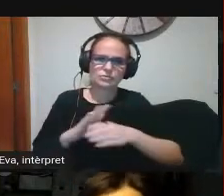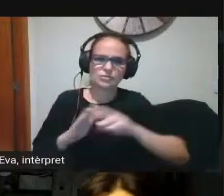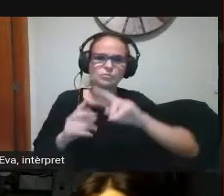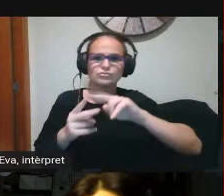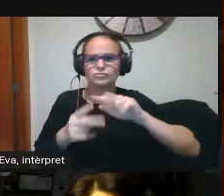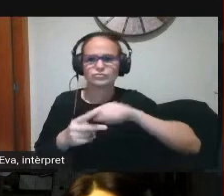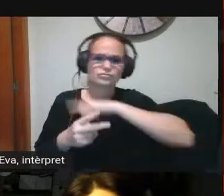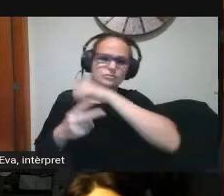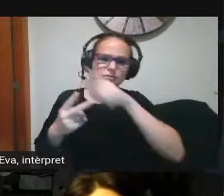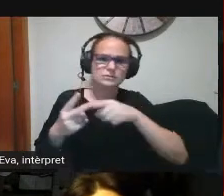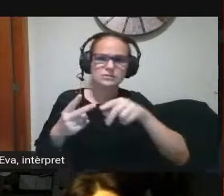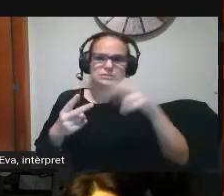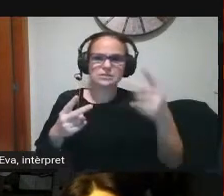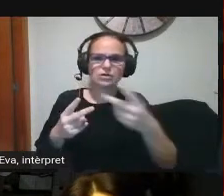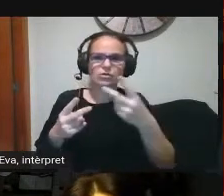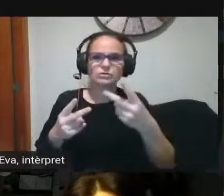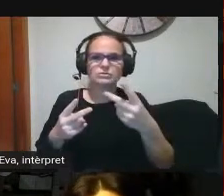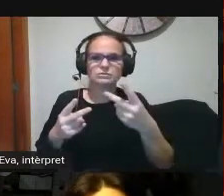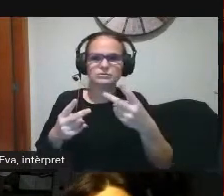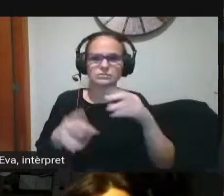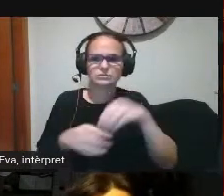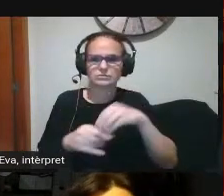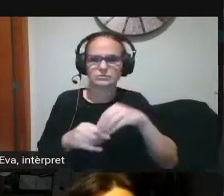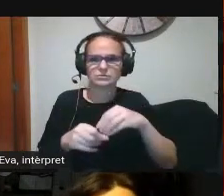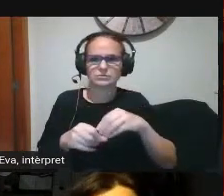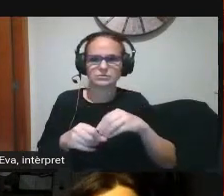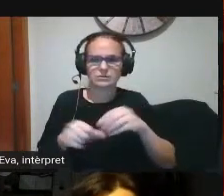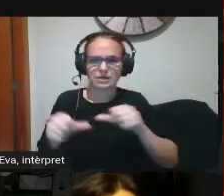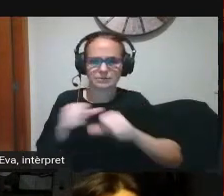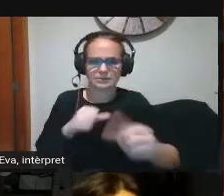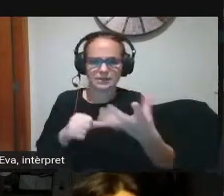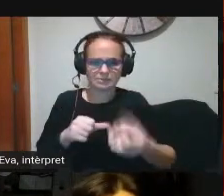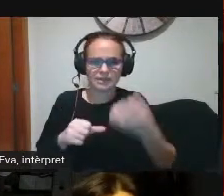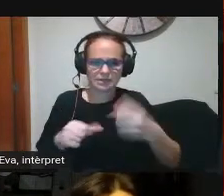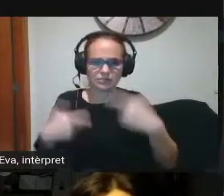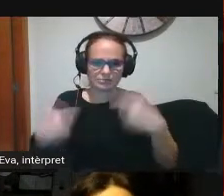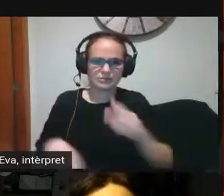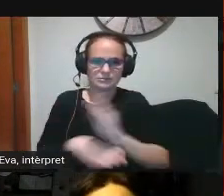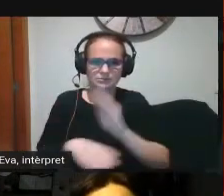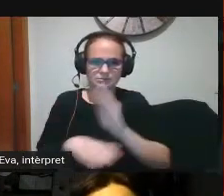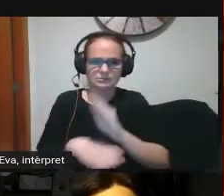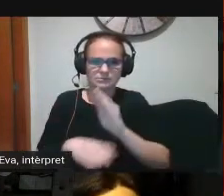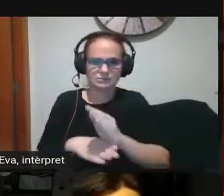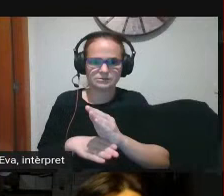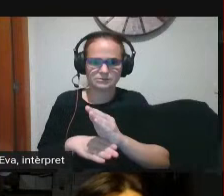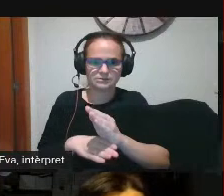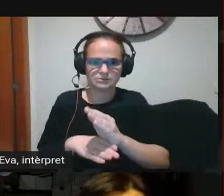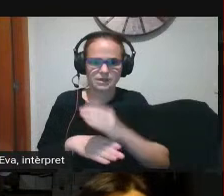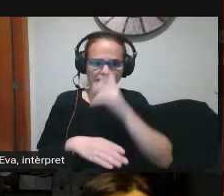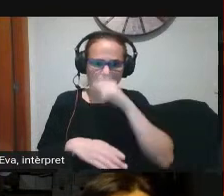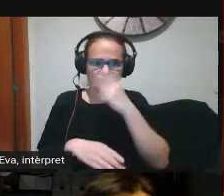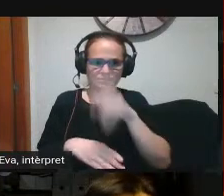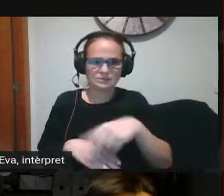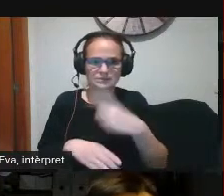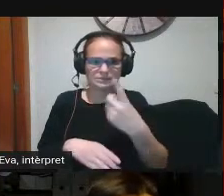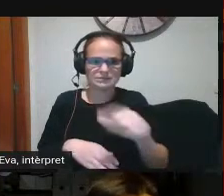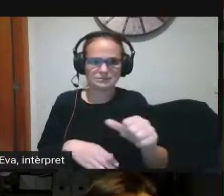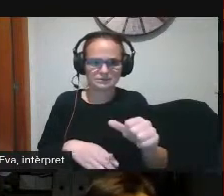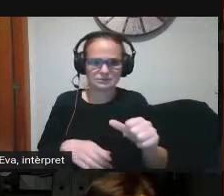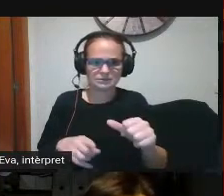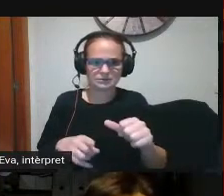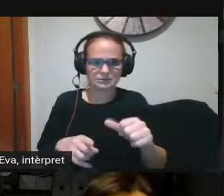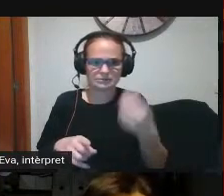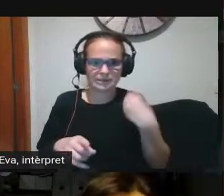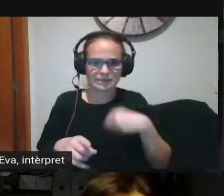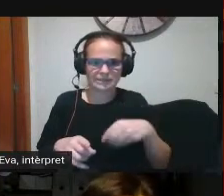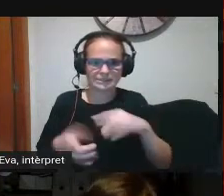TAC en aquest cas fet a partir de l'aplicatiu del departament any 2016 aquest pla